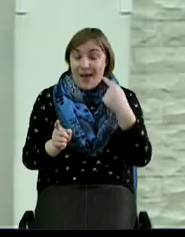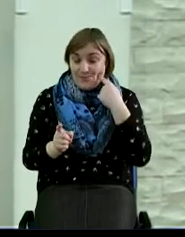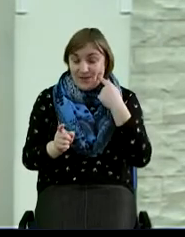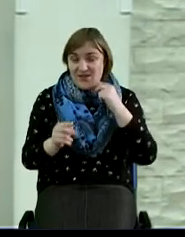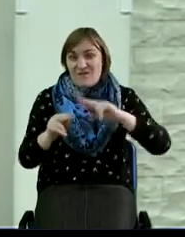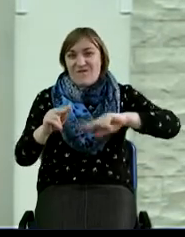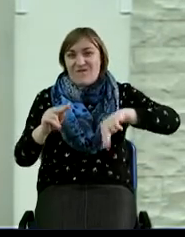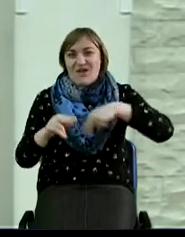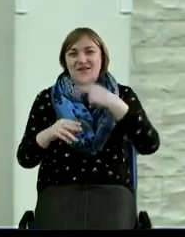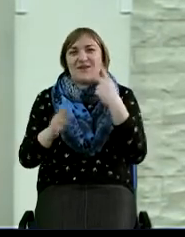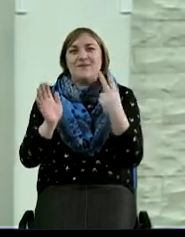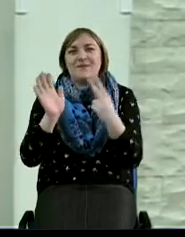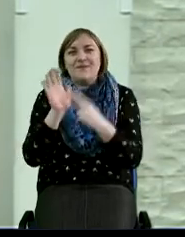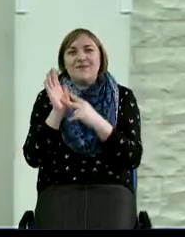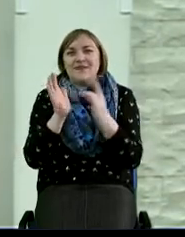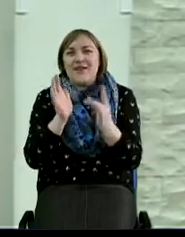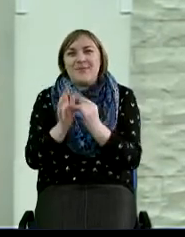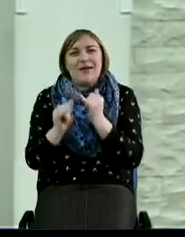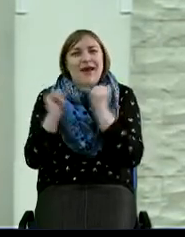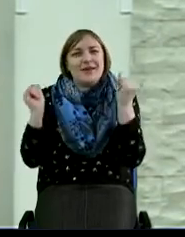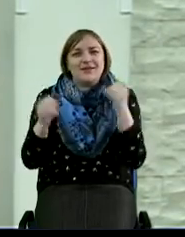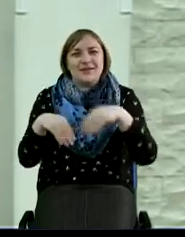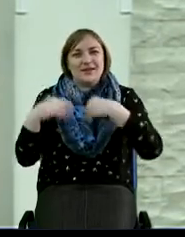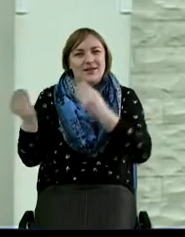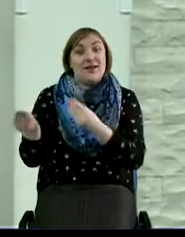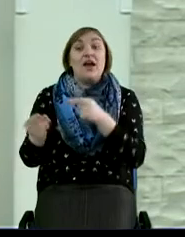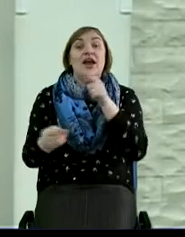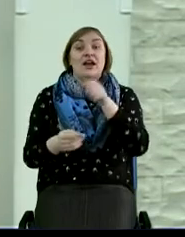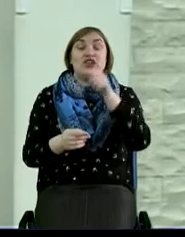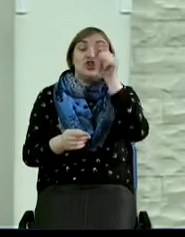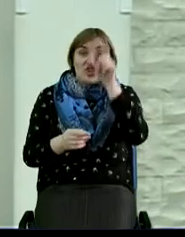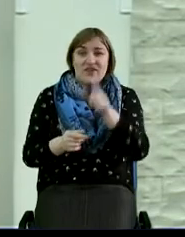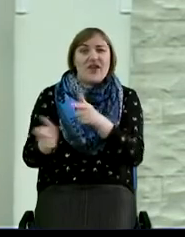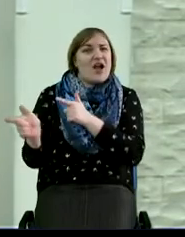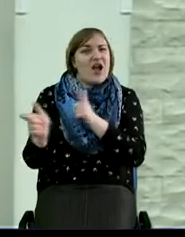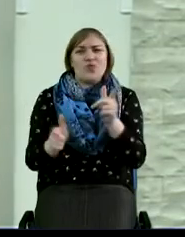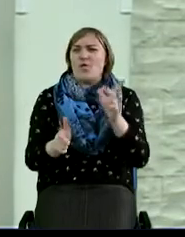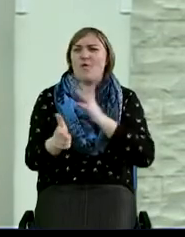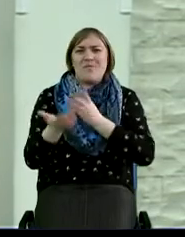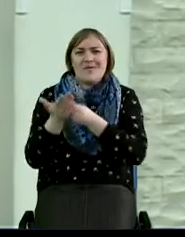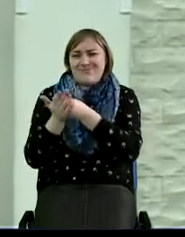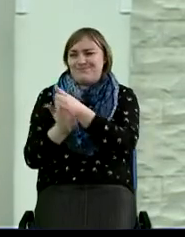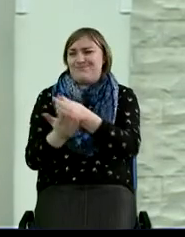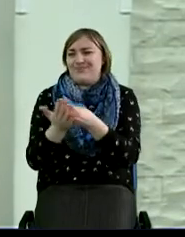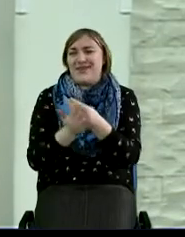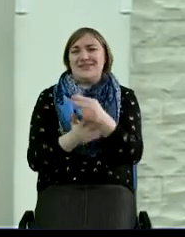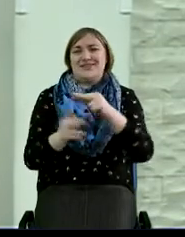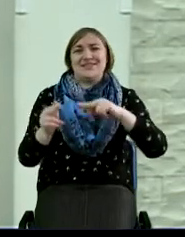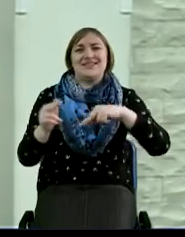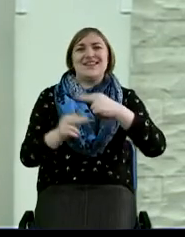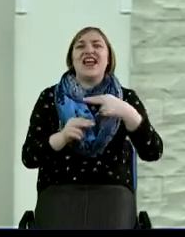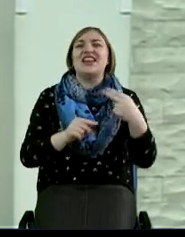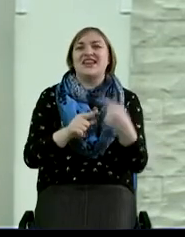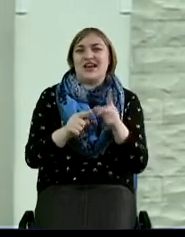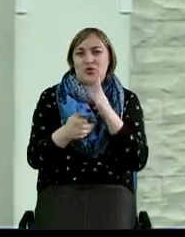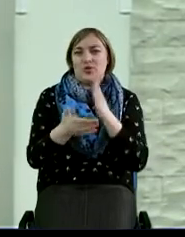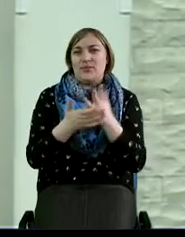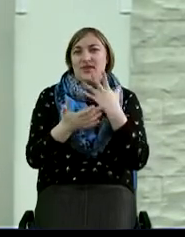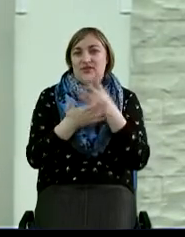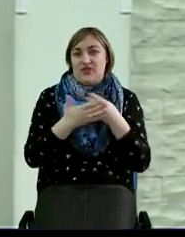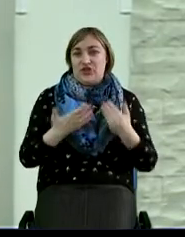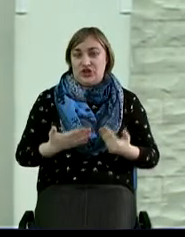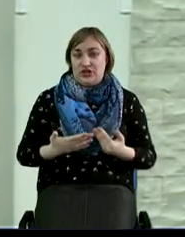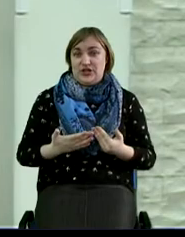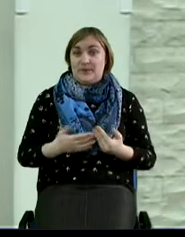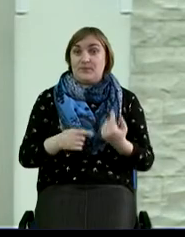воздам всем раз. То есть этот человек готов был платить по тем долгам, которые он имел в этой жизни.